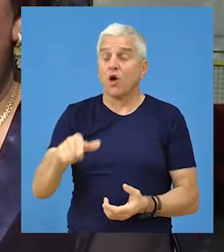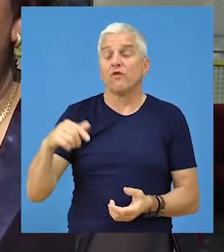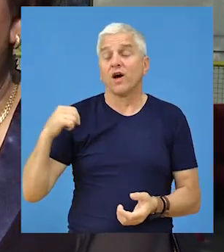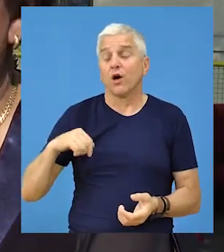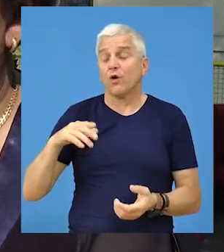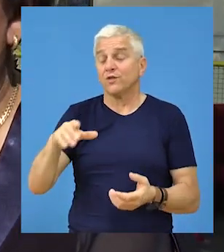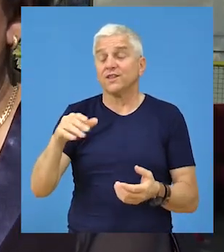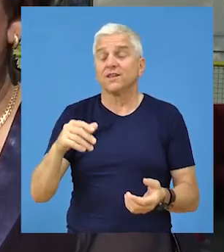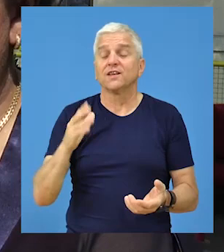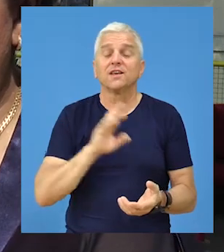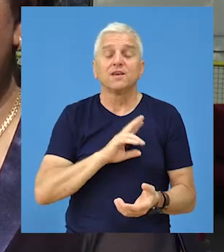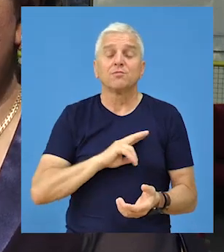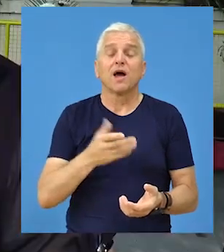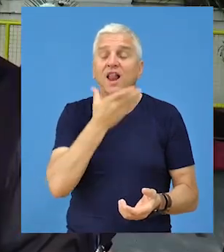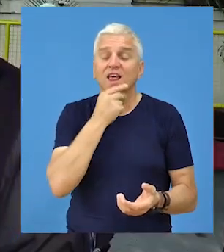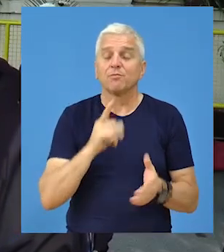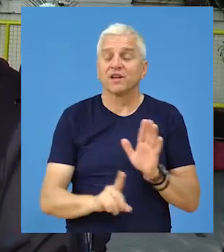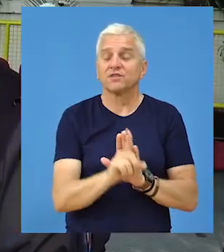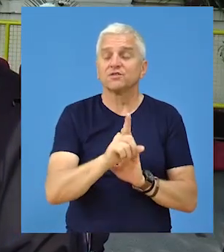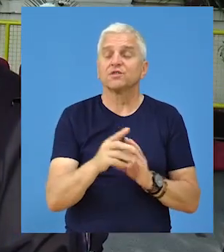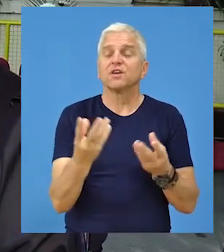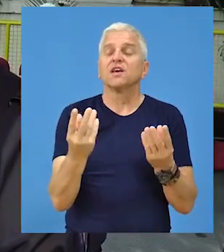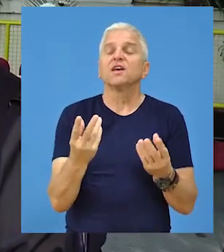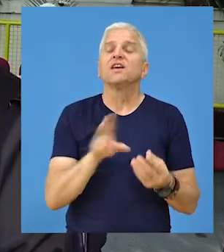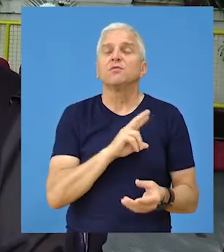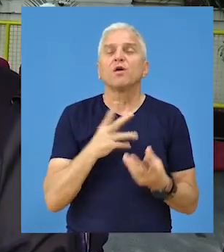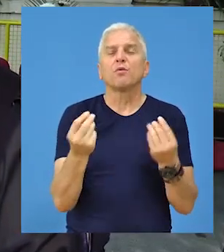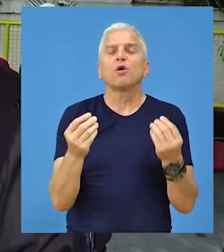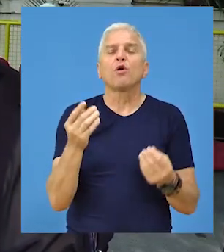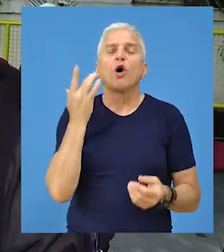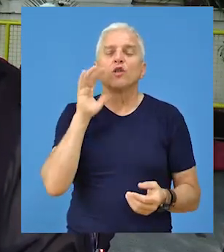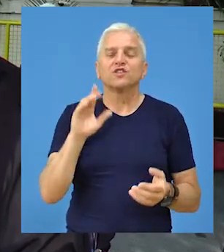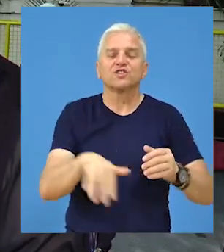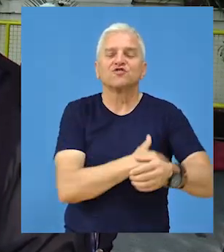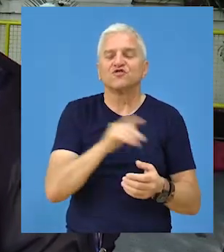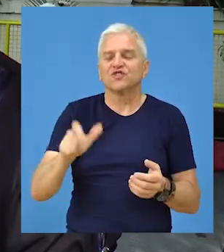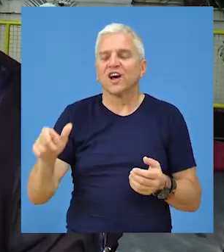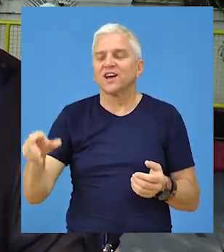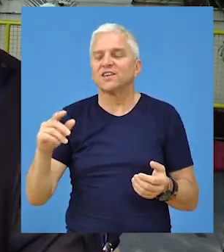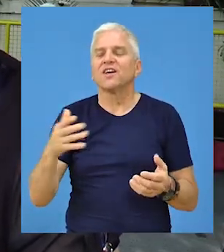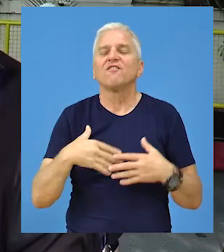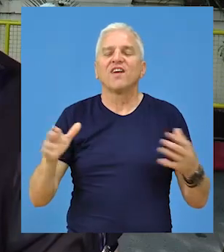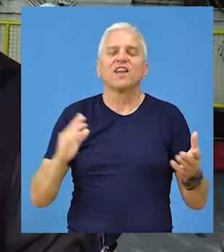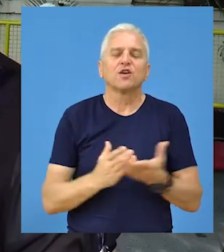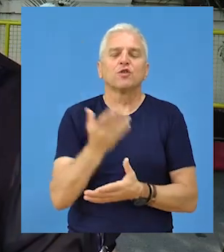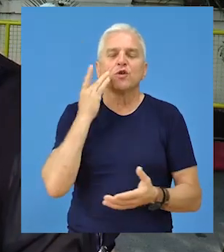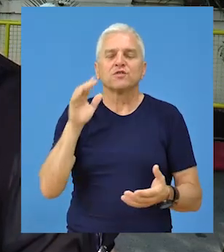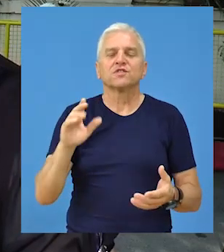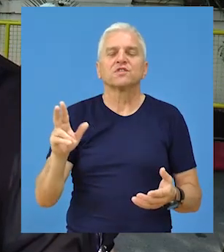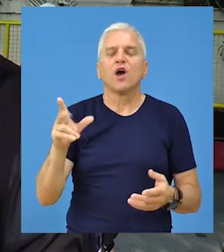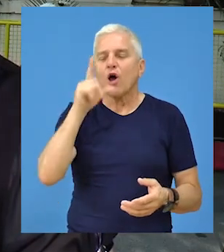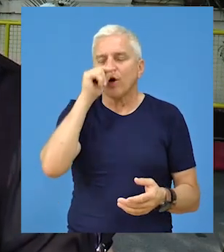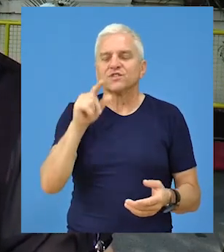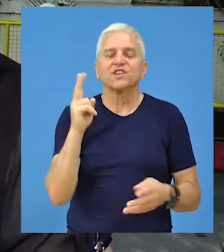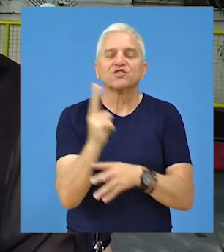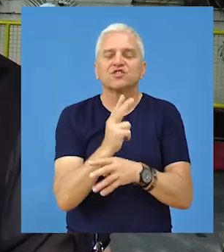Ova generacija je postigla veoma lepe rezultate, imamo veliki broj odličnih djaka, ostvarene su veliki uspesi na opštinskim